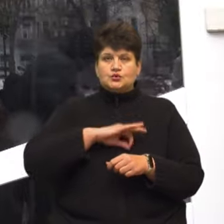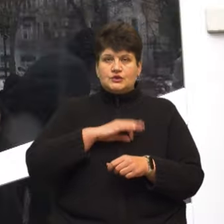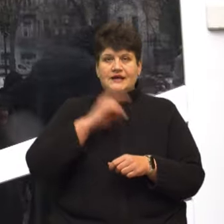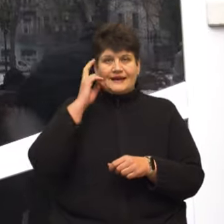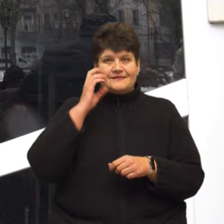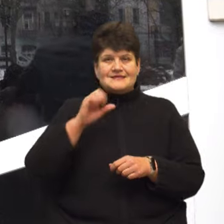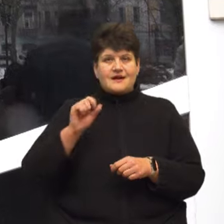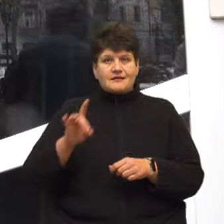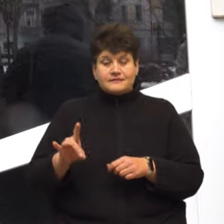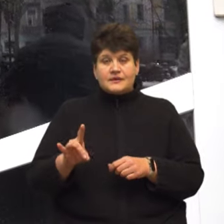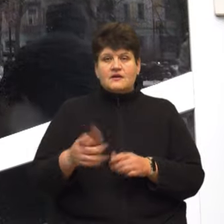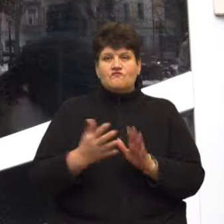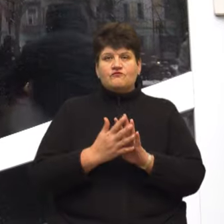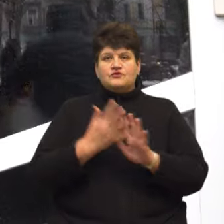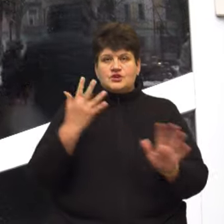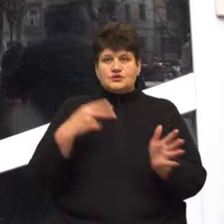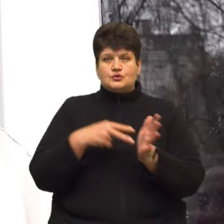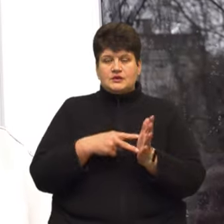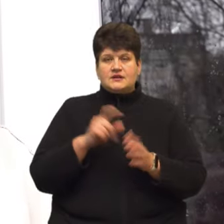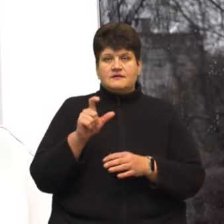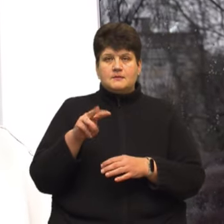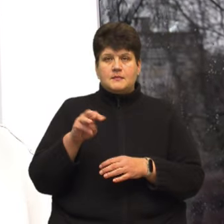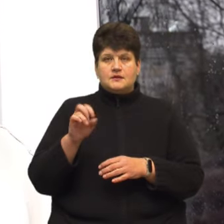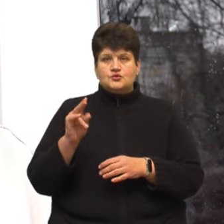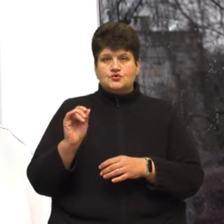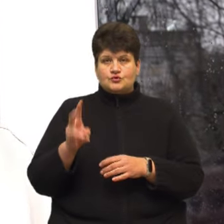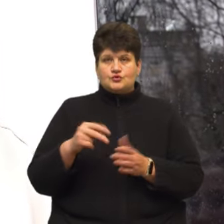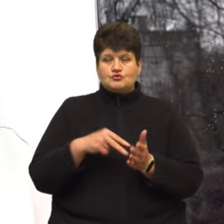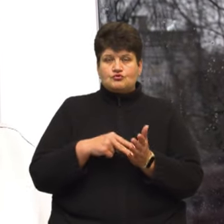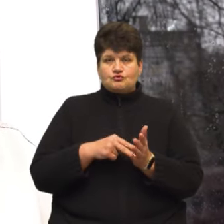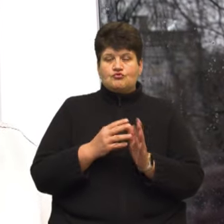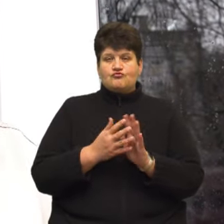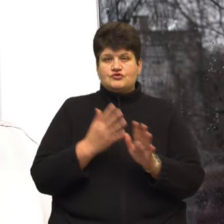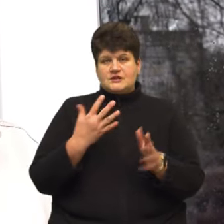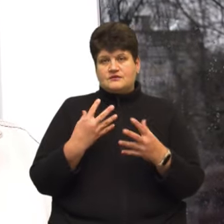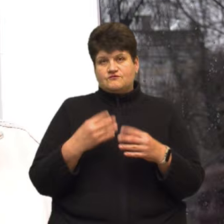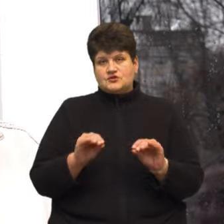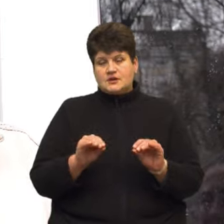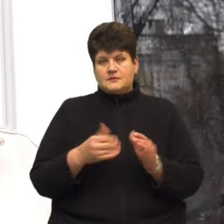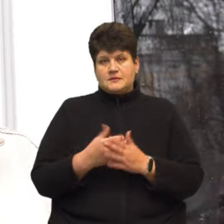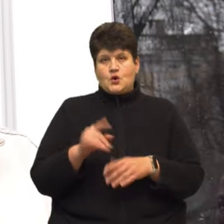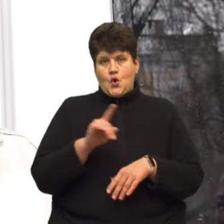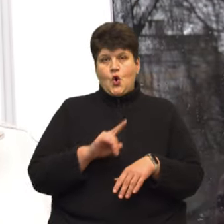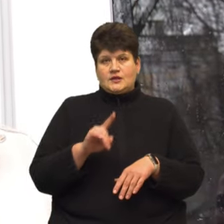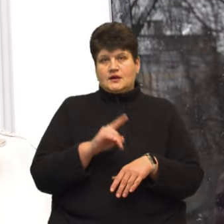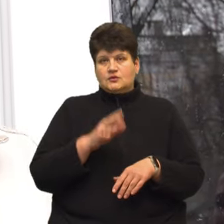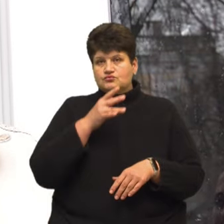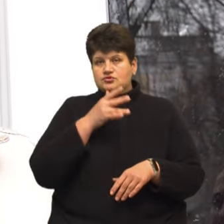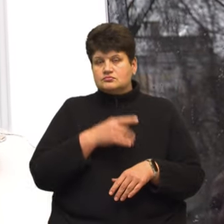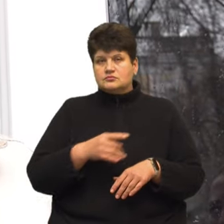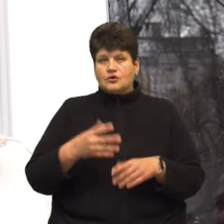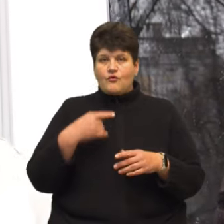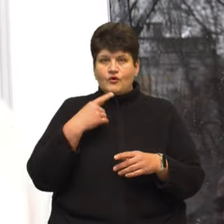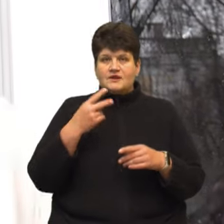Київстару. У черзі тернополіанин Євген Майчук. Я стою в черзі вже десь около години часу. Кажуть, що ще 20